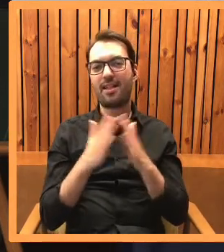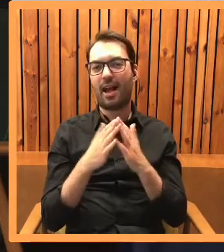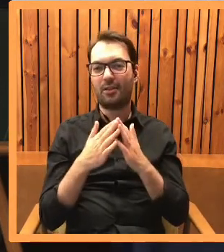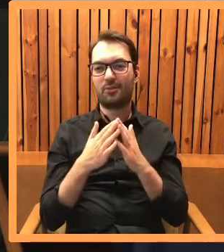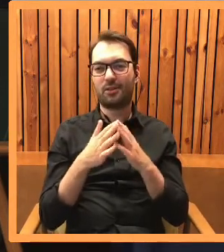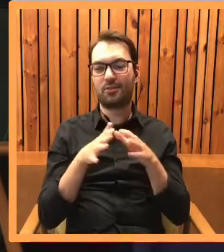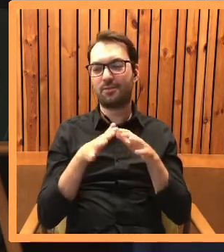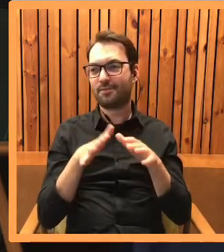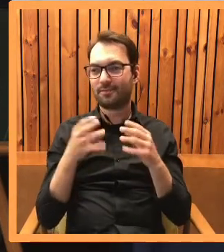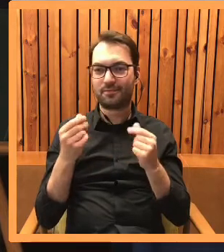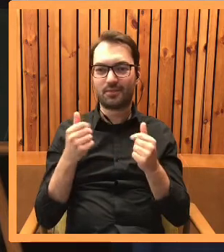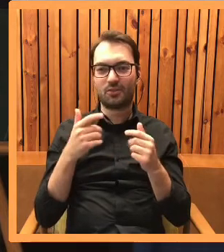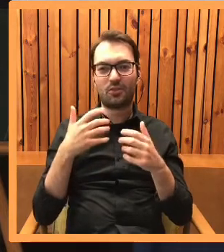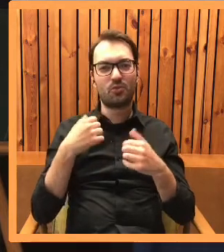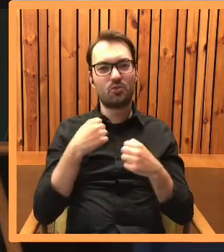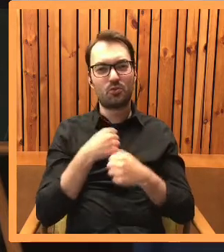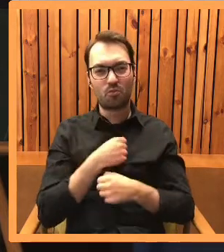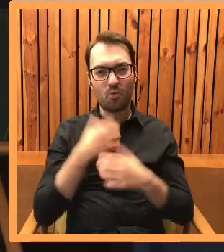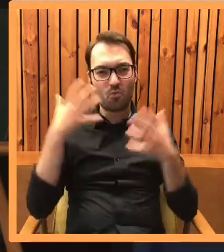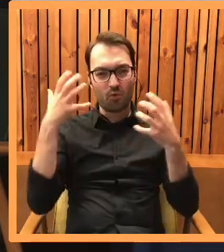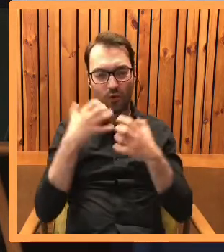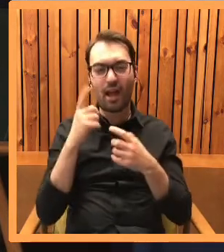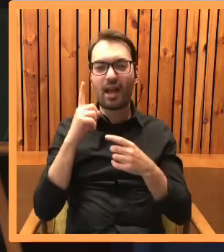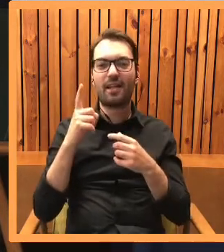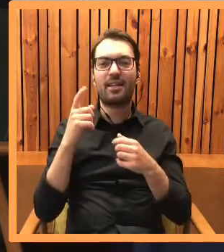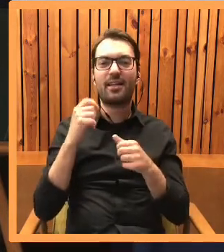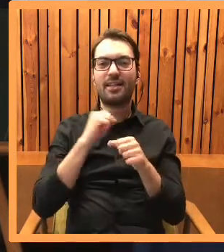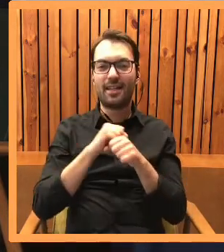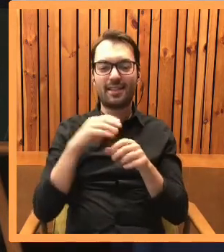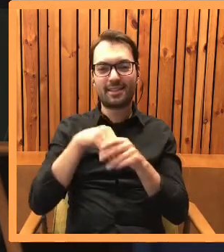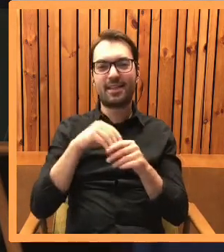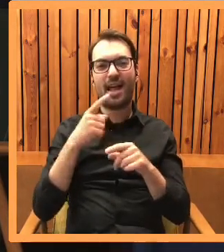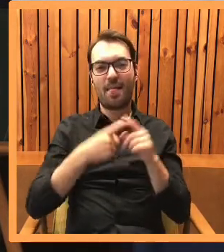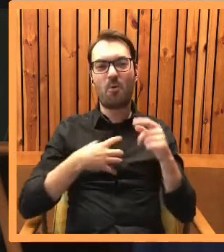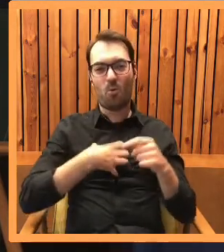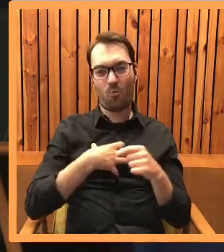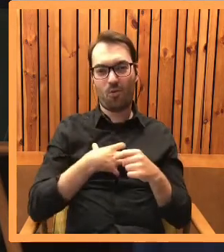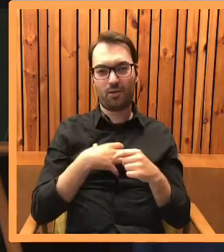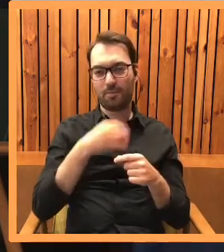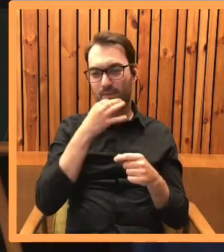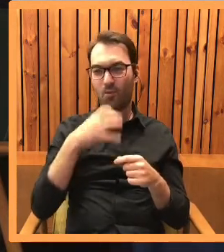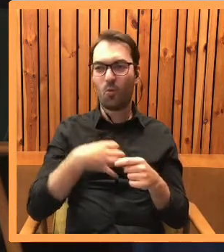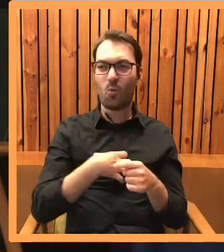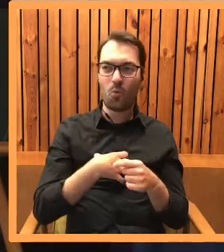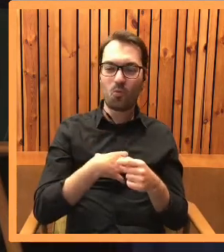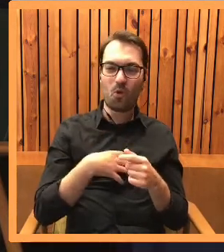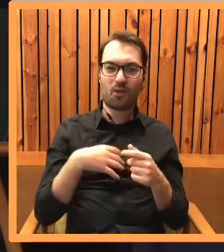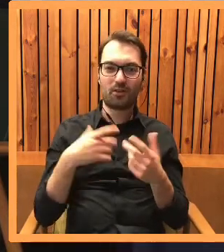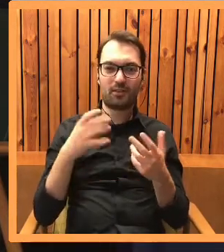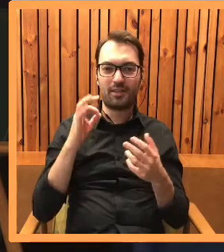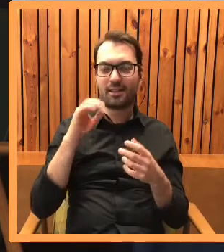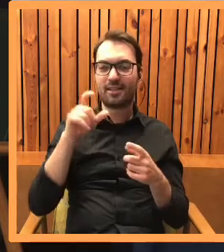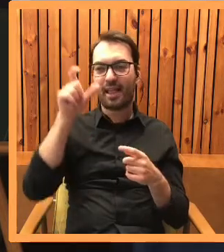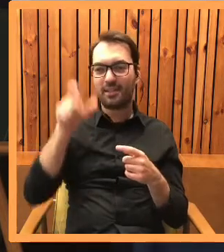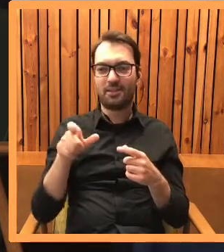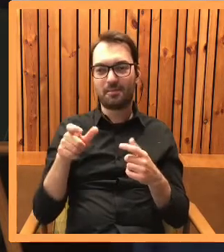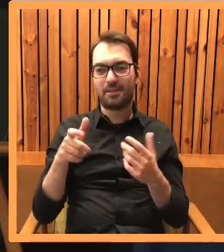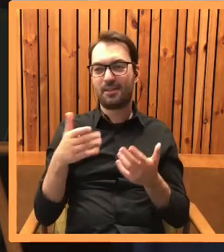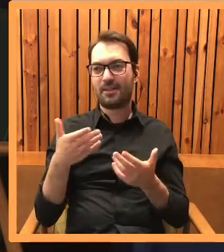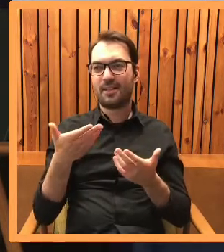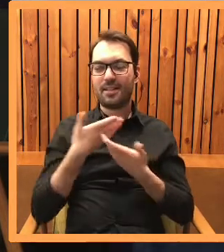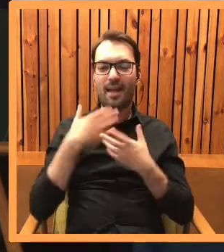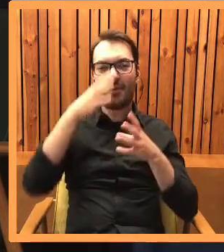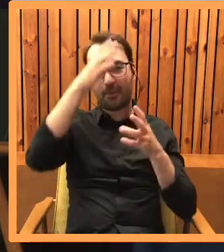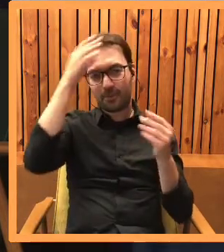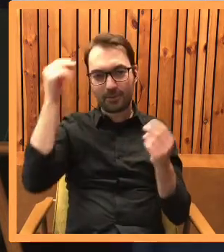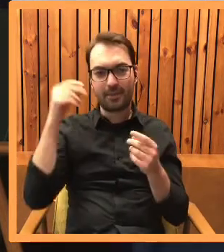którym jest dużo mroku, no to dajesz poczucie humoru. Czy ten humor jest dla ciebie takiego swojego rodzaju odskocznią dla ciebie, ale jednocześnie w